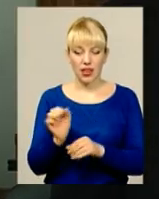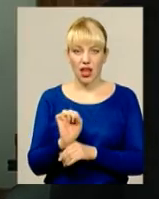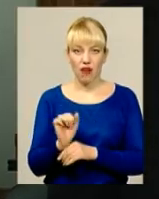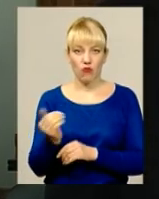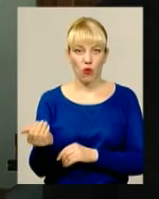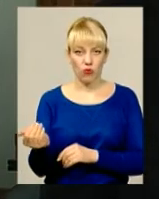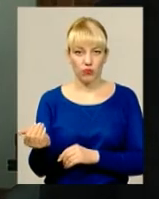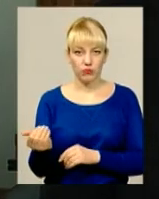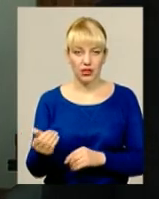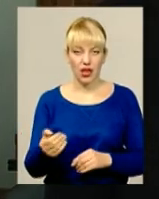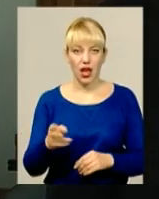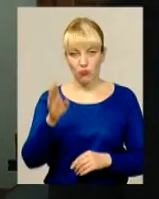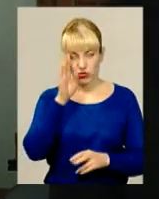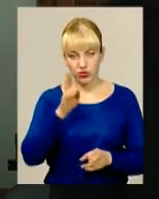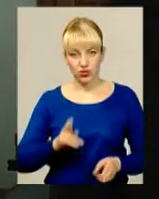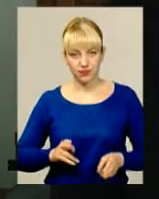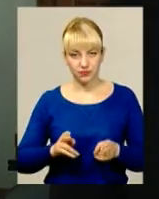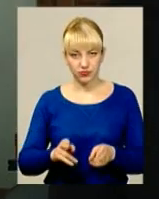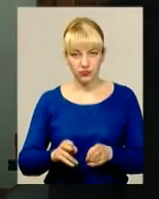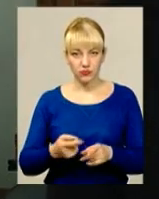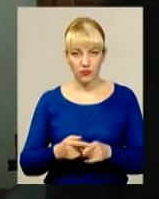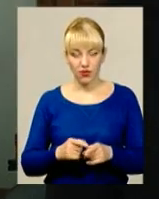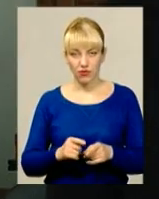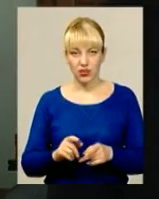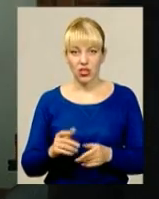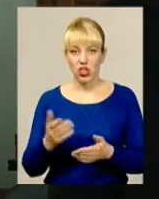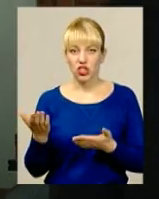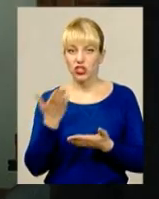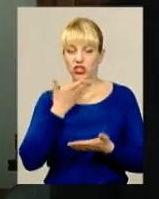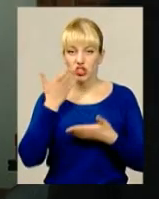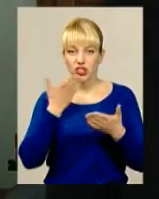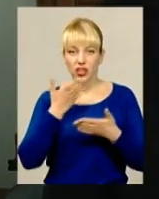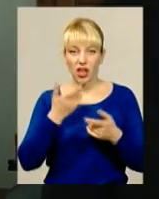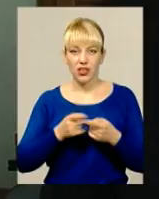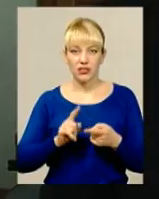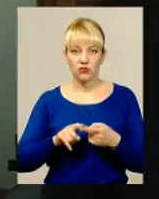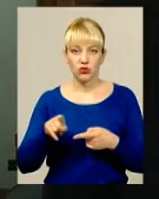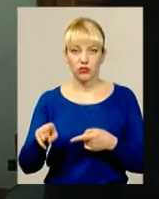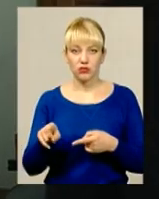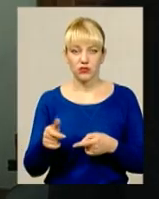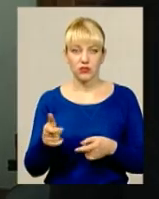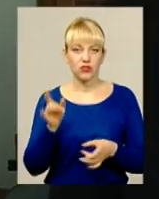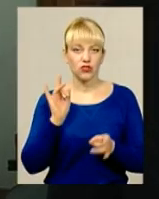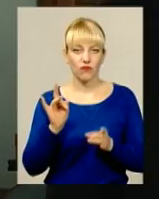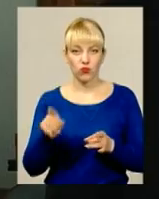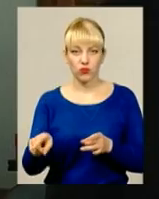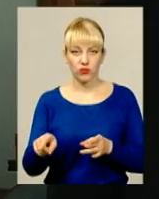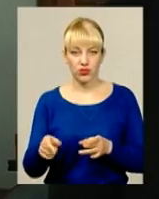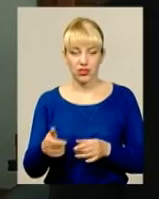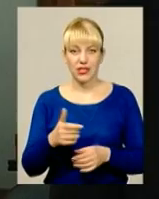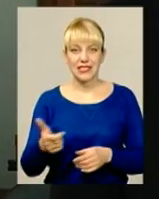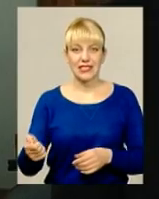зловмисник, який знаходиться порад, включаючи сканер, зчитує частоту, яка передається з брелка на